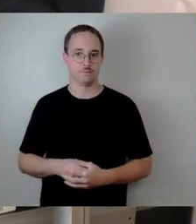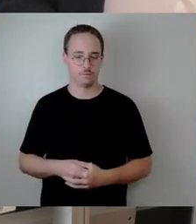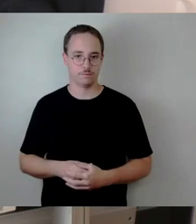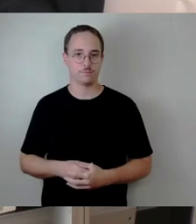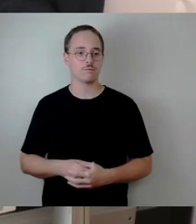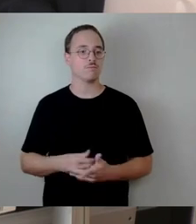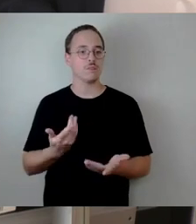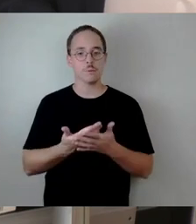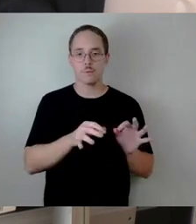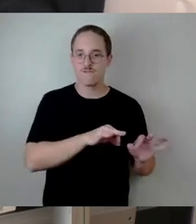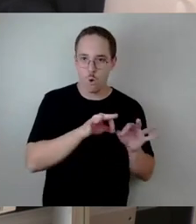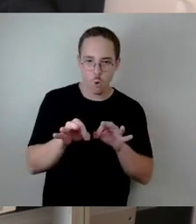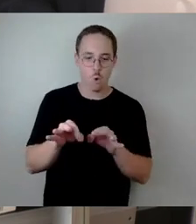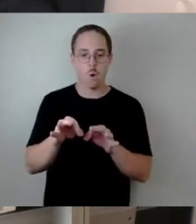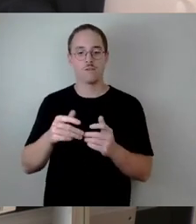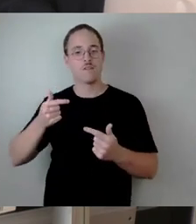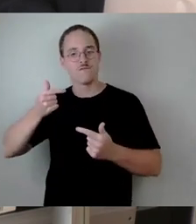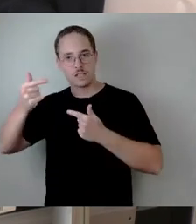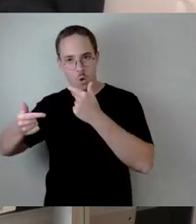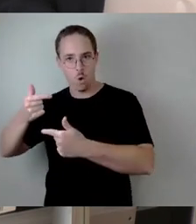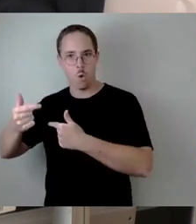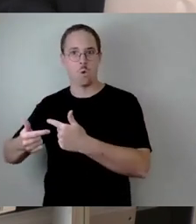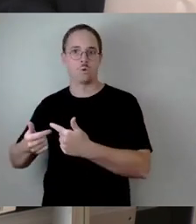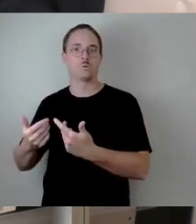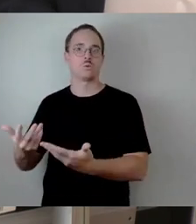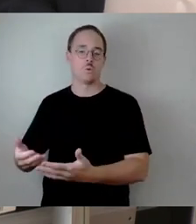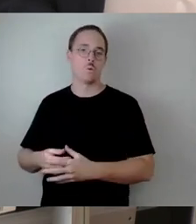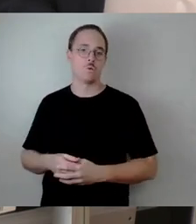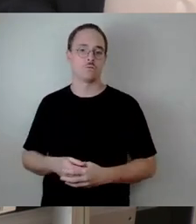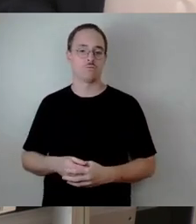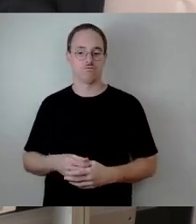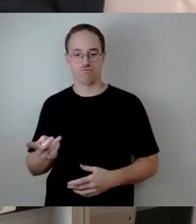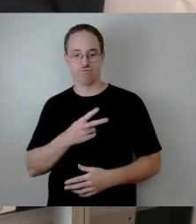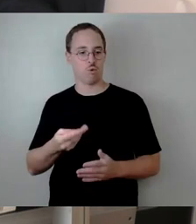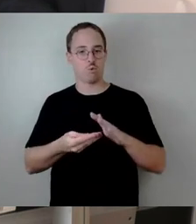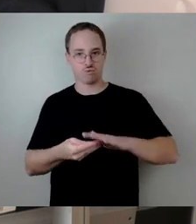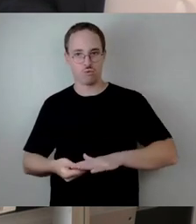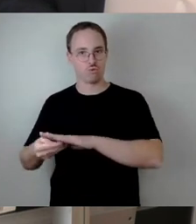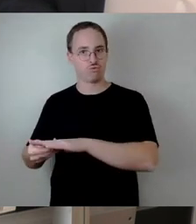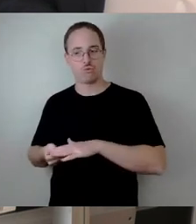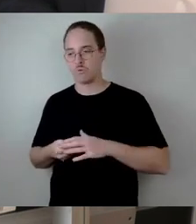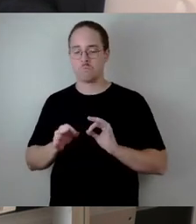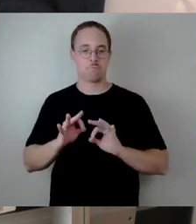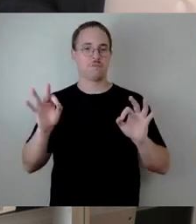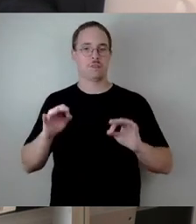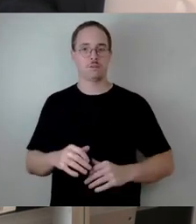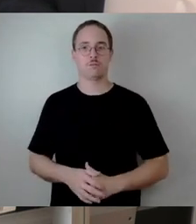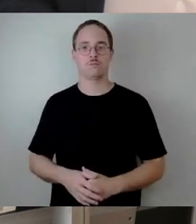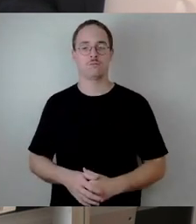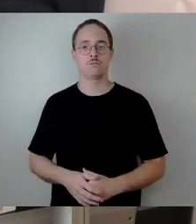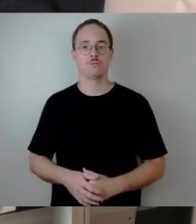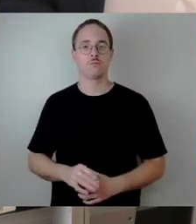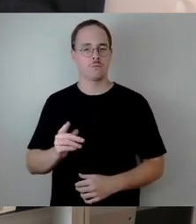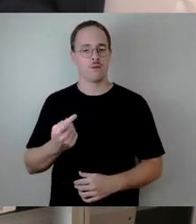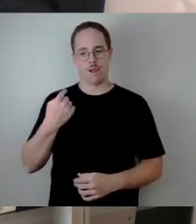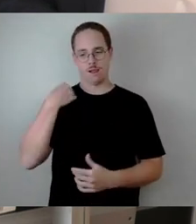Versorgung werden wir hier also in der Lage sehr gut unterstützt. Und in dieser Führungsorganisation, die ich Ihnen kurz vorgestellt